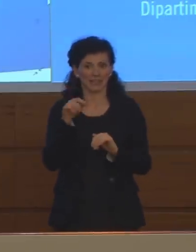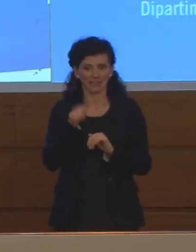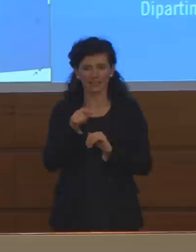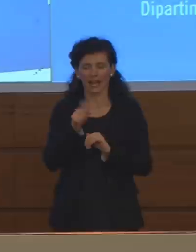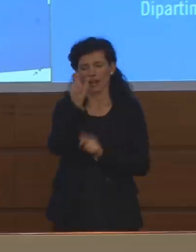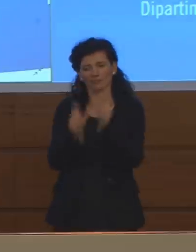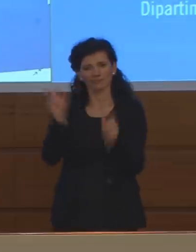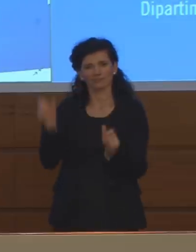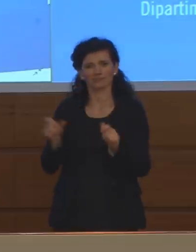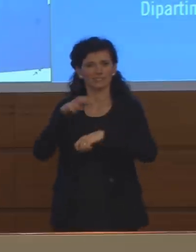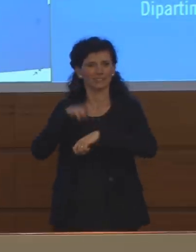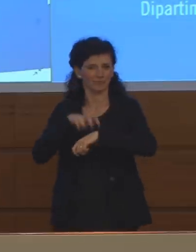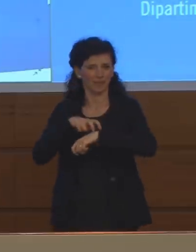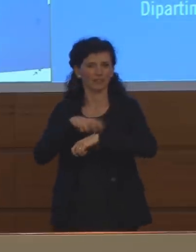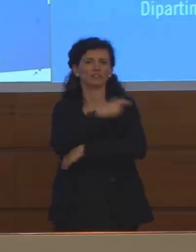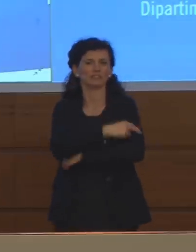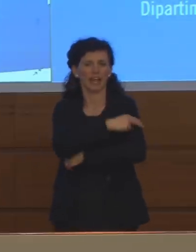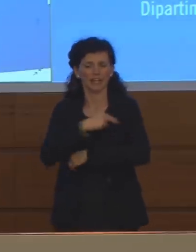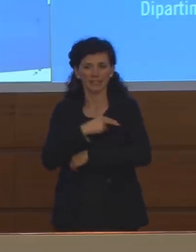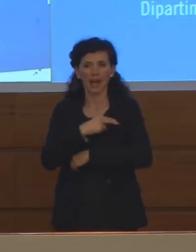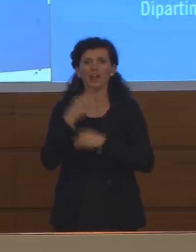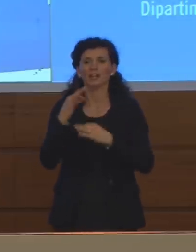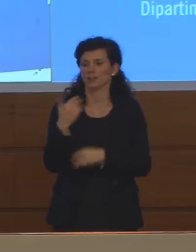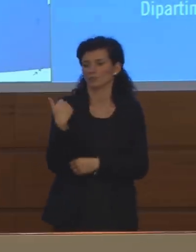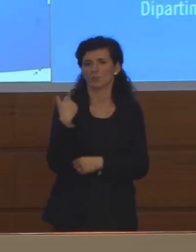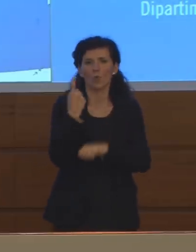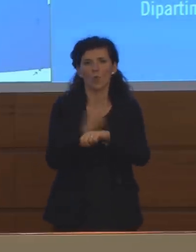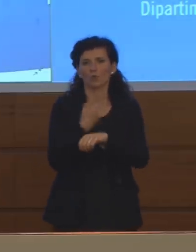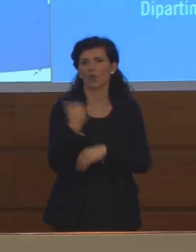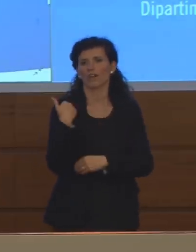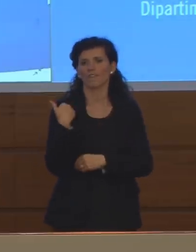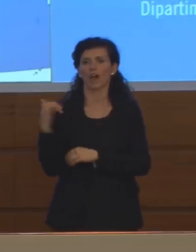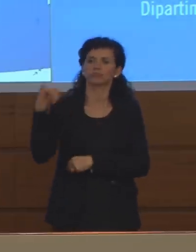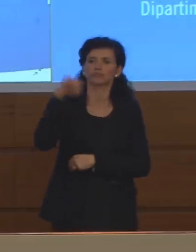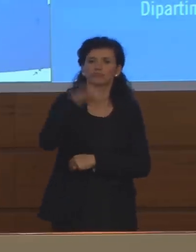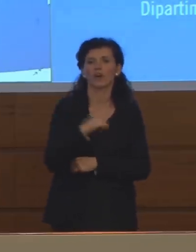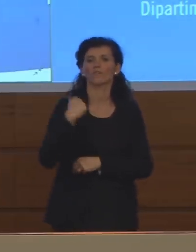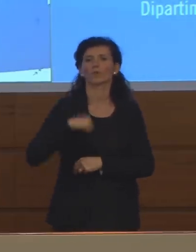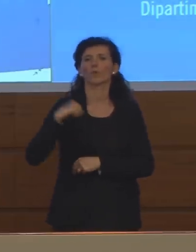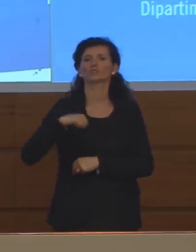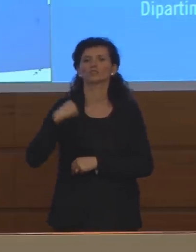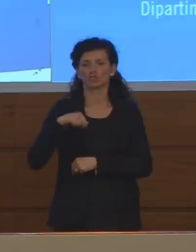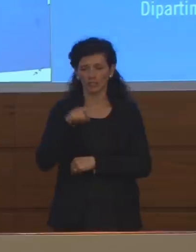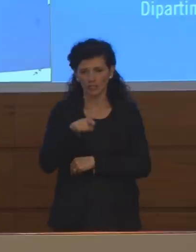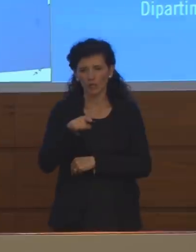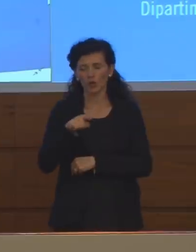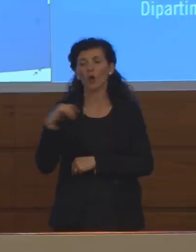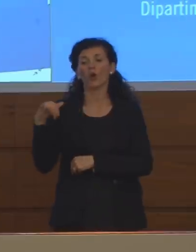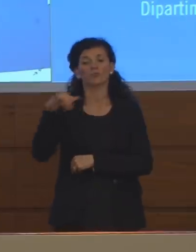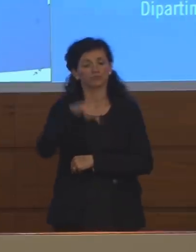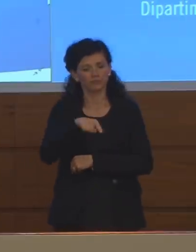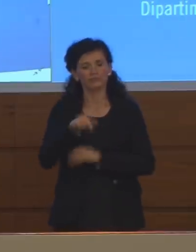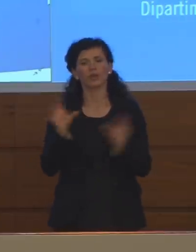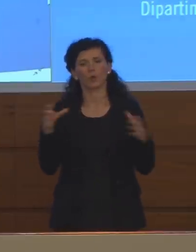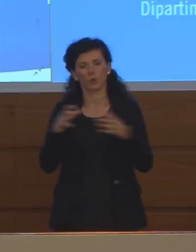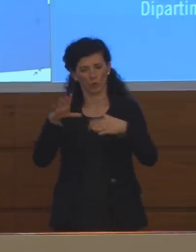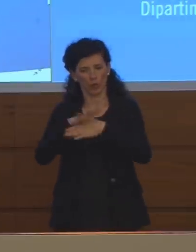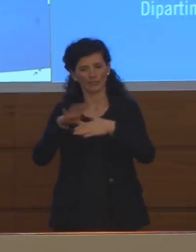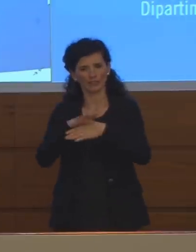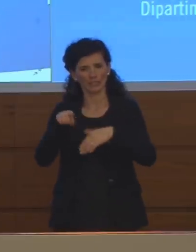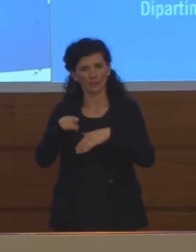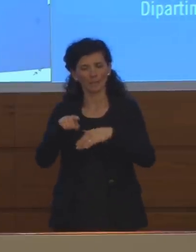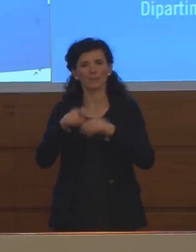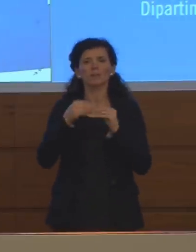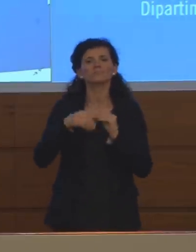arrivati a Fiumicino un'ora fa, praticamente, e questo team sarà destinato